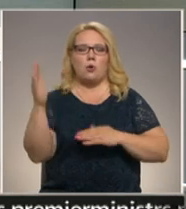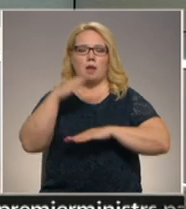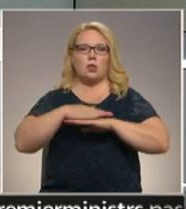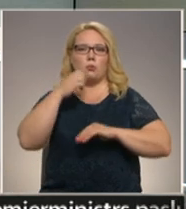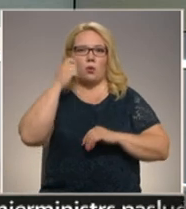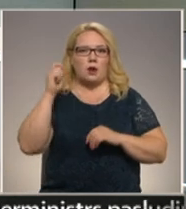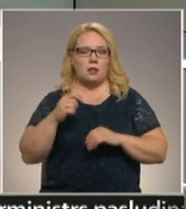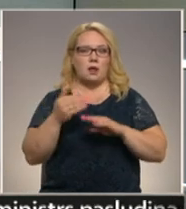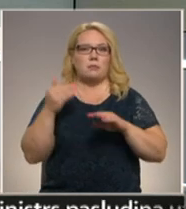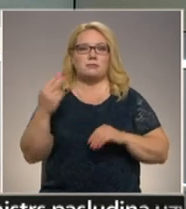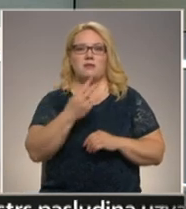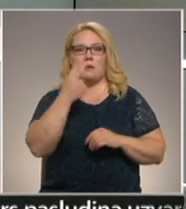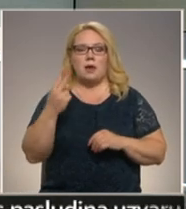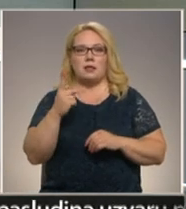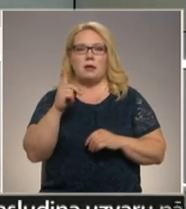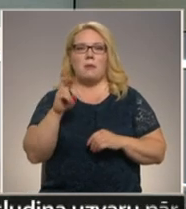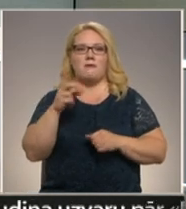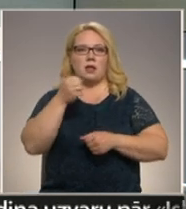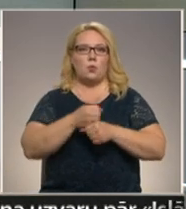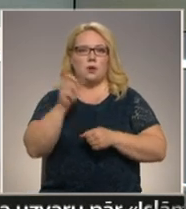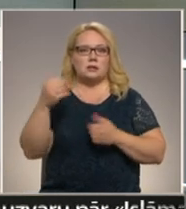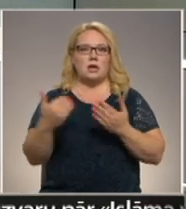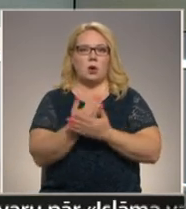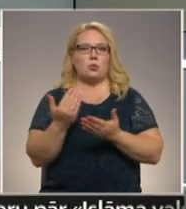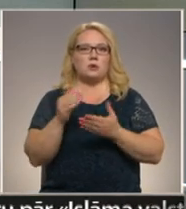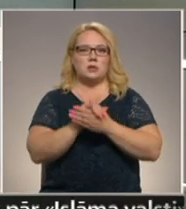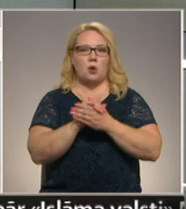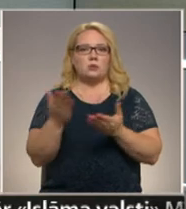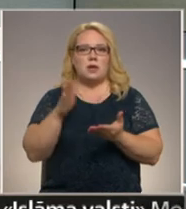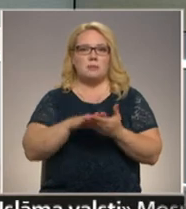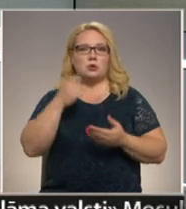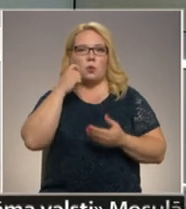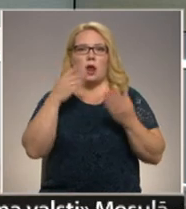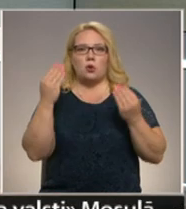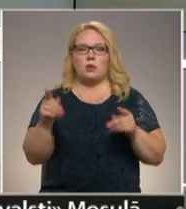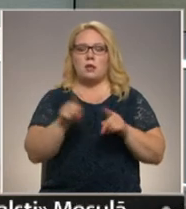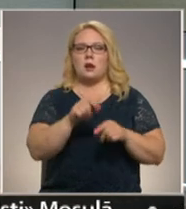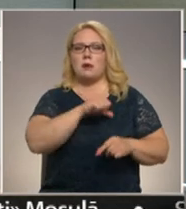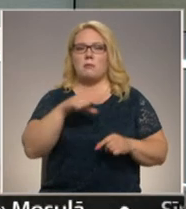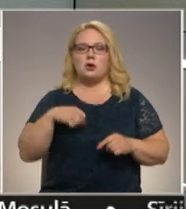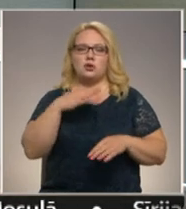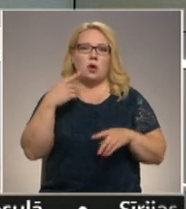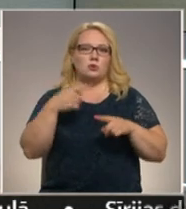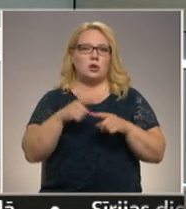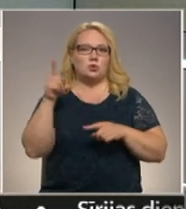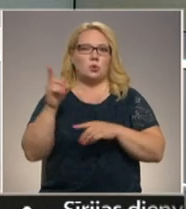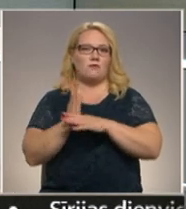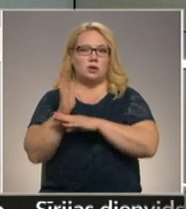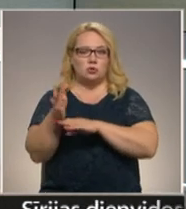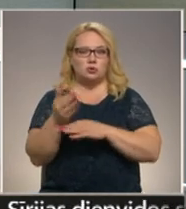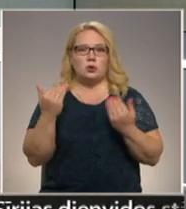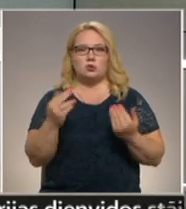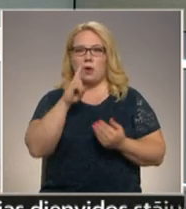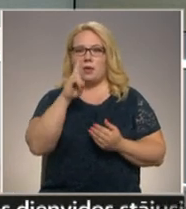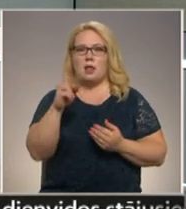Ukrainā. Pirms diviem gadiem pāvilostnieki jaunos draugs iepazina Ukraiņu dienā, arī paši vairākārt tur viesojušies. Bet šondēļ